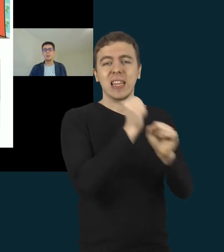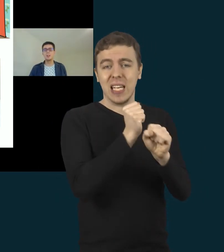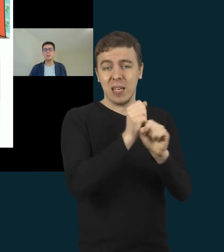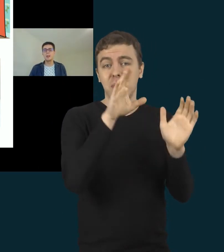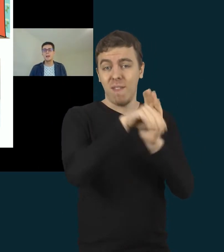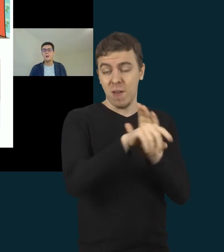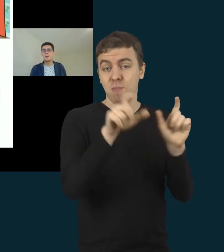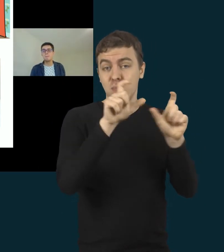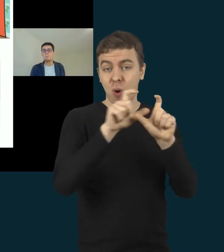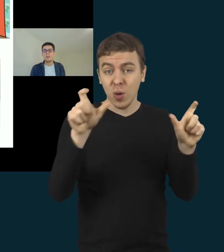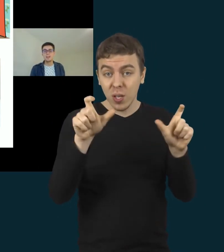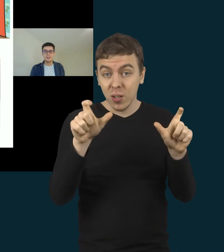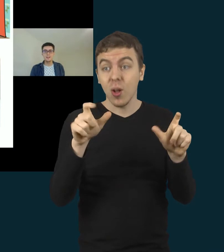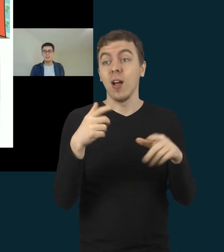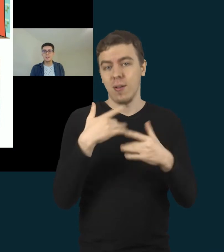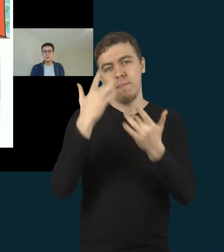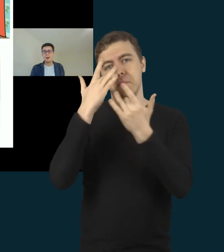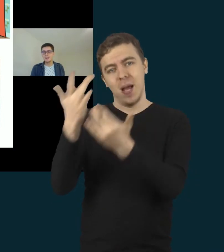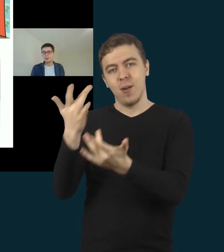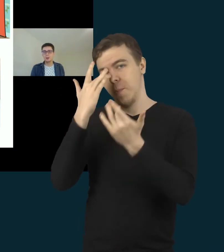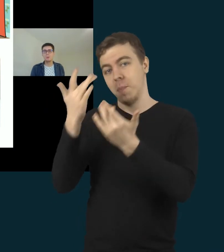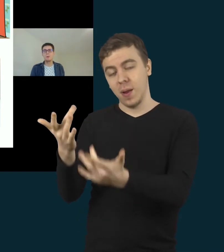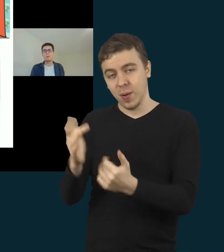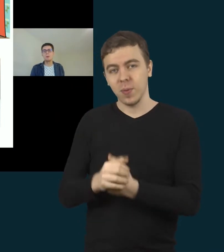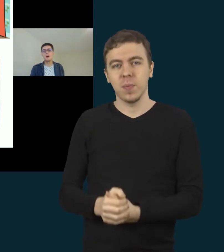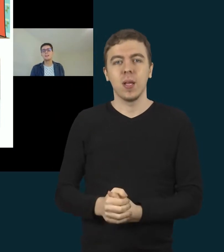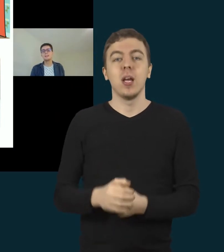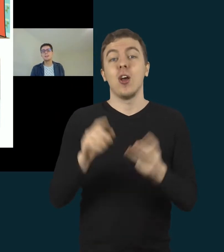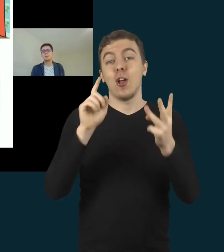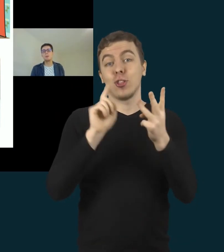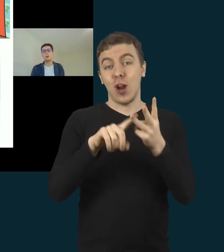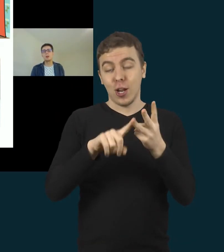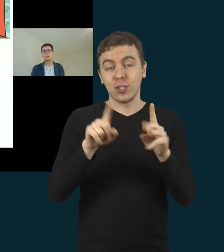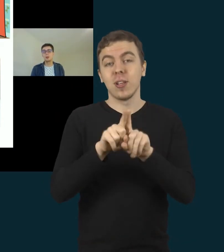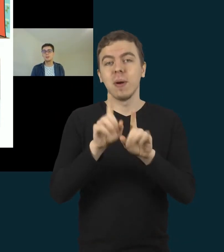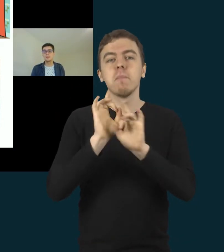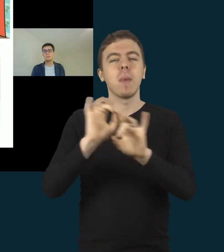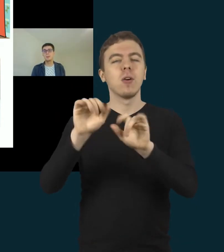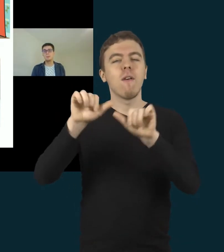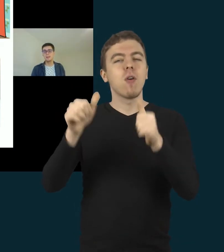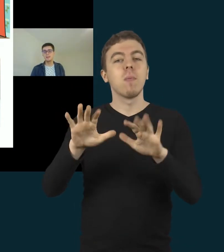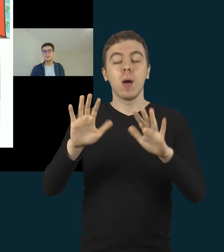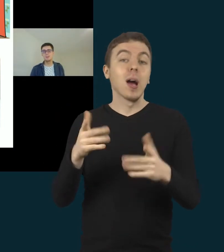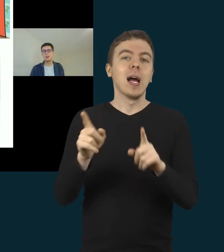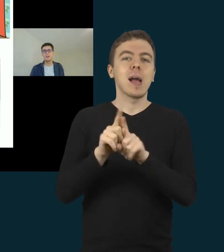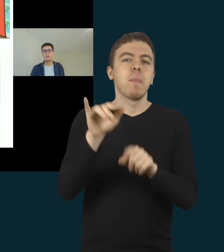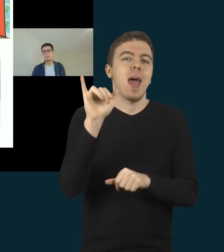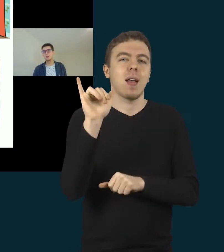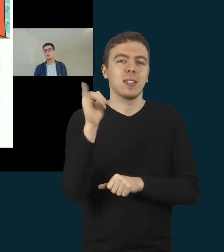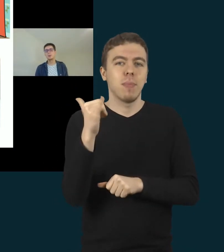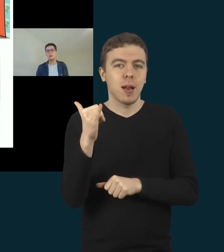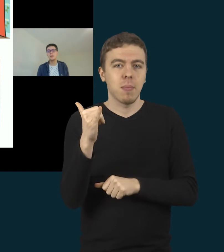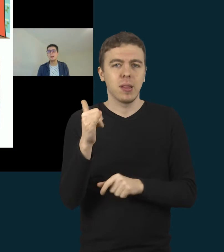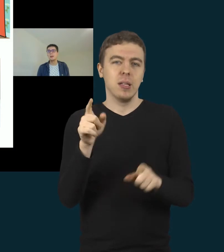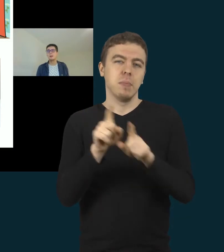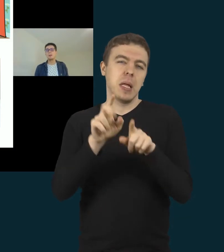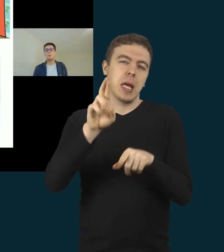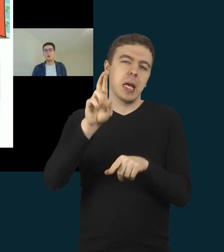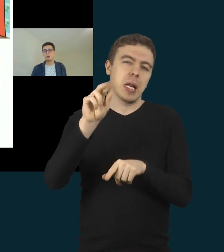mokykloje. Ir kitas pasakojimo formatas tai buvo kažkoks eksperimentas arba receptas, kuri